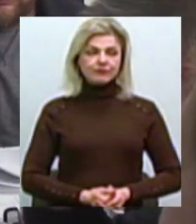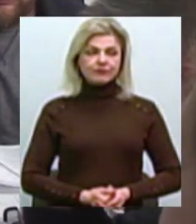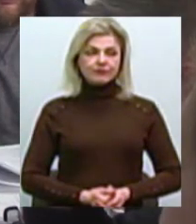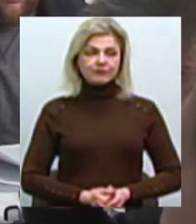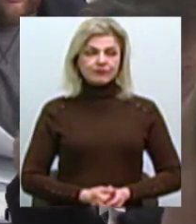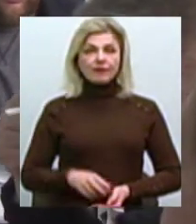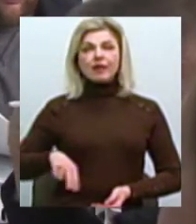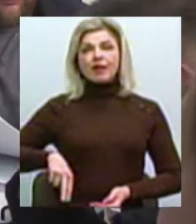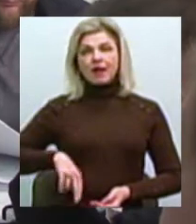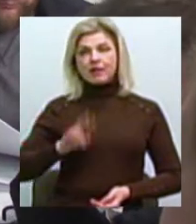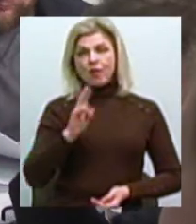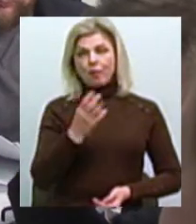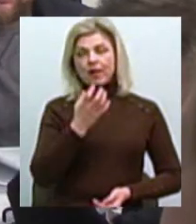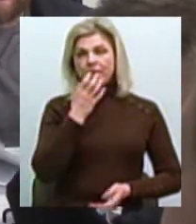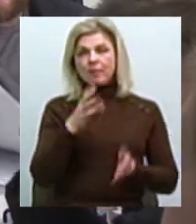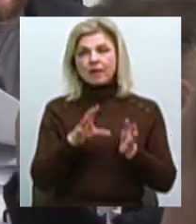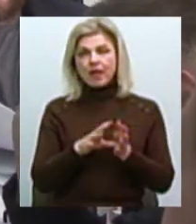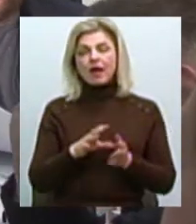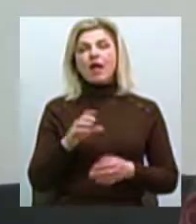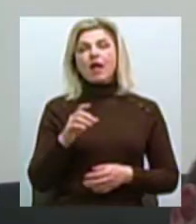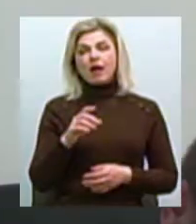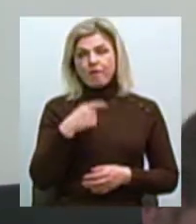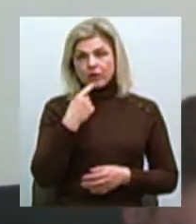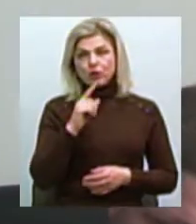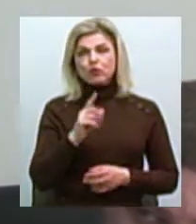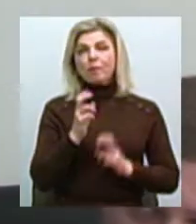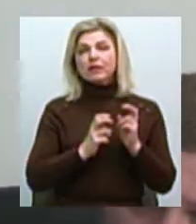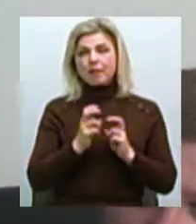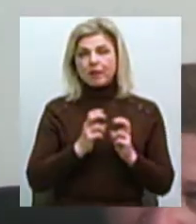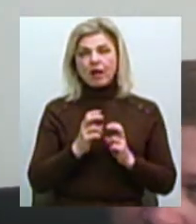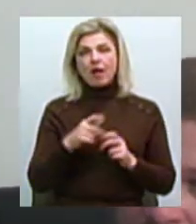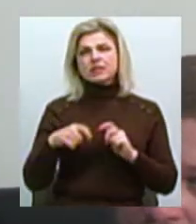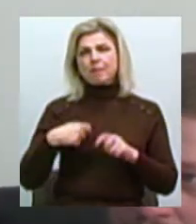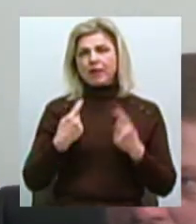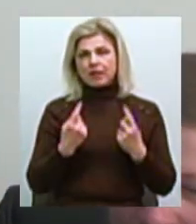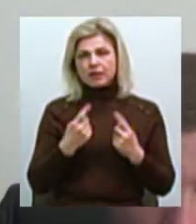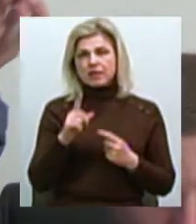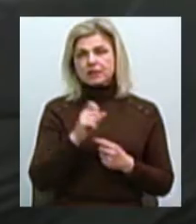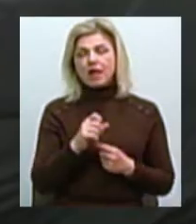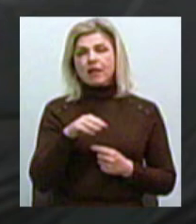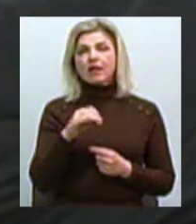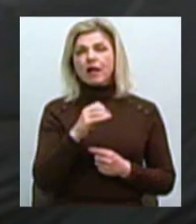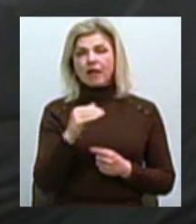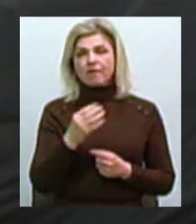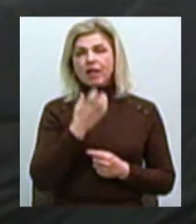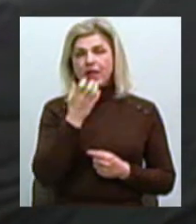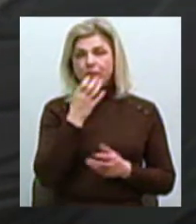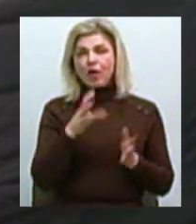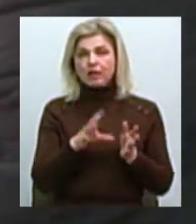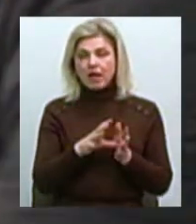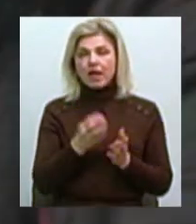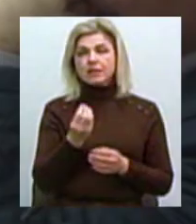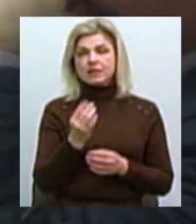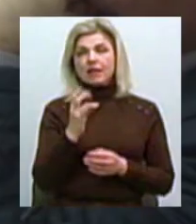Директор Миколаїв облтеплоенерго Микола Логвінов говорить, підприємство несе збитки через діючі тарифи на теплову енергію Ціни на